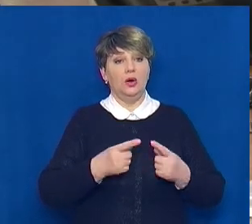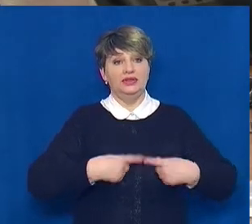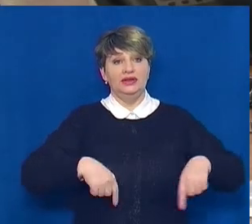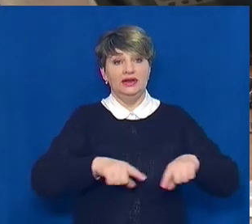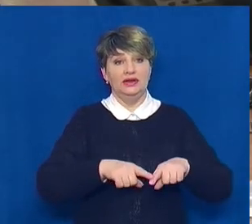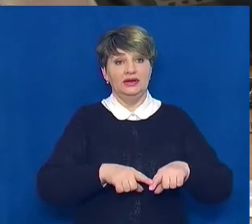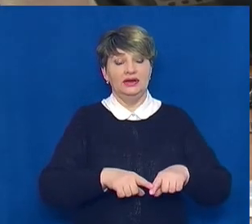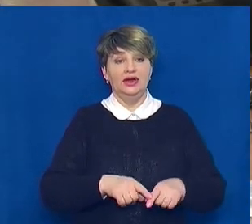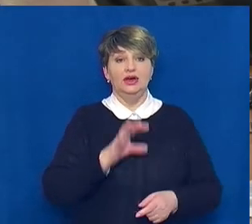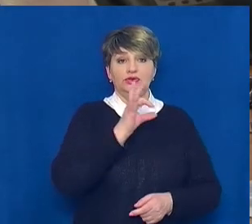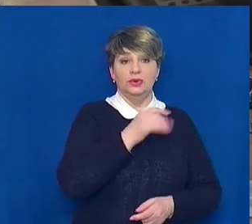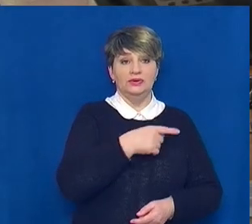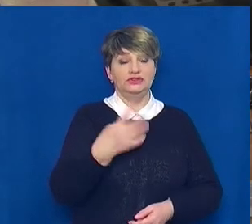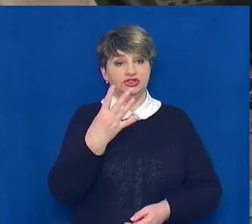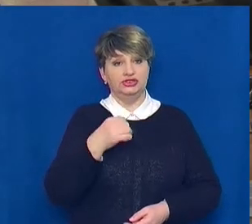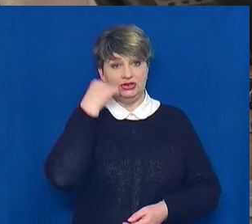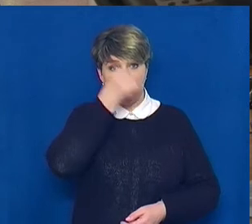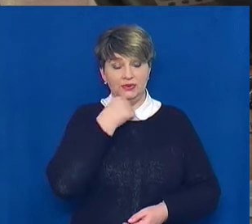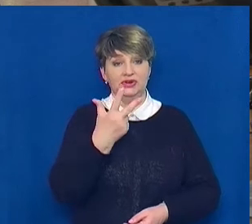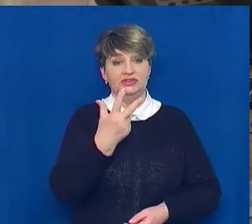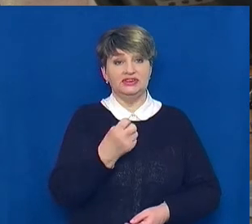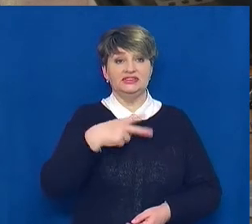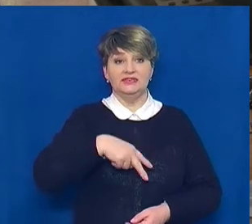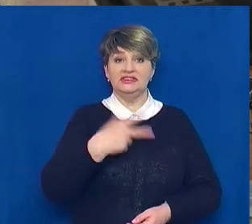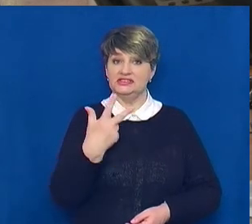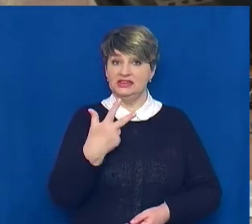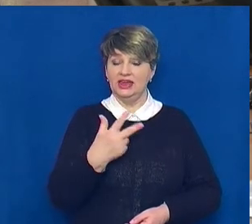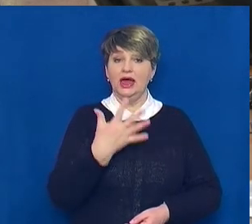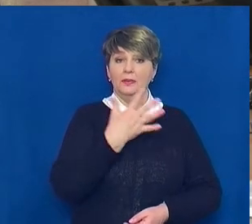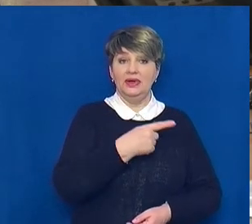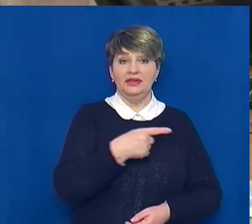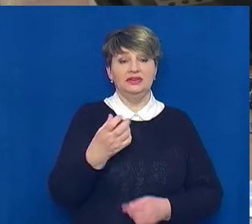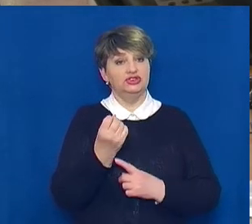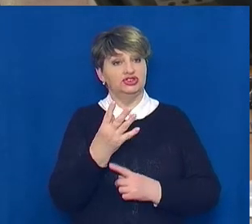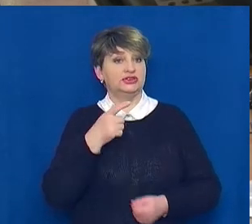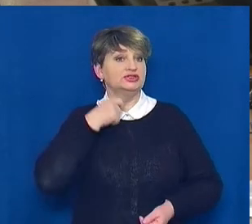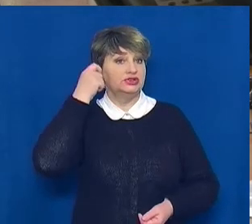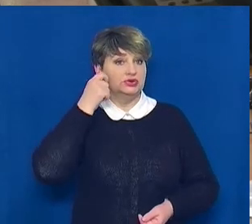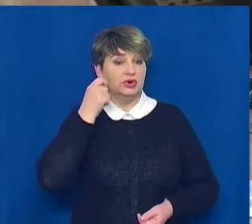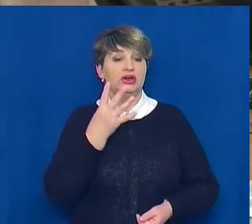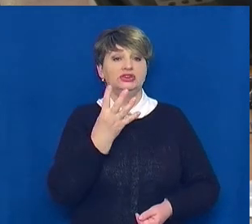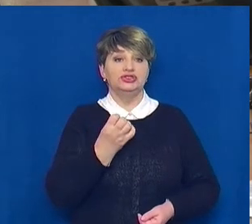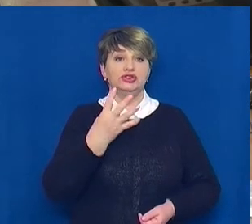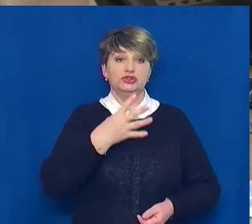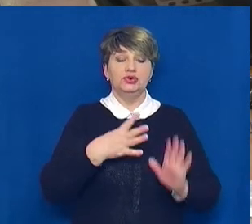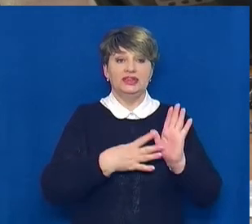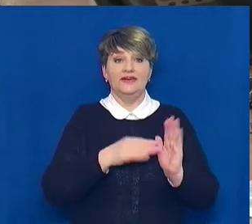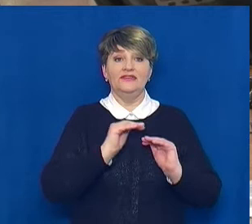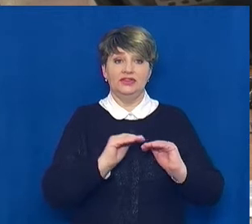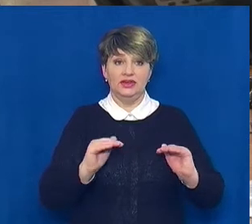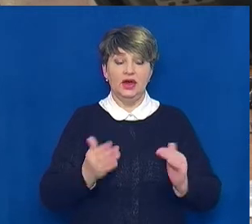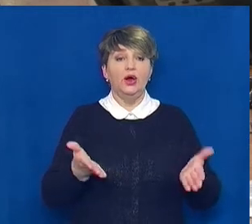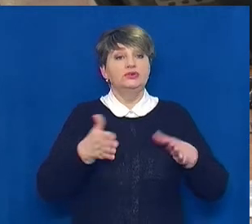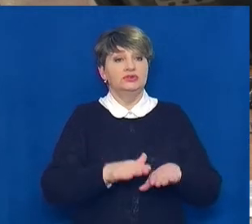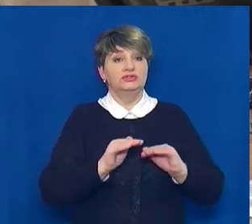Від нуля до чотирьох років – це 323 дітей, від п'яти до чотирнадцяти років – 449 дітей. Решта